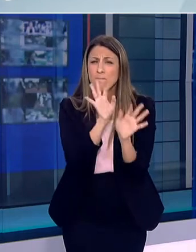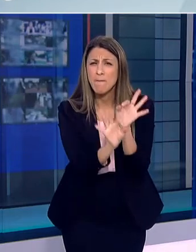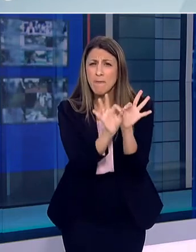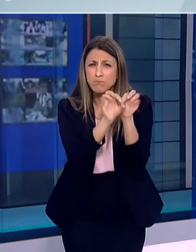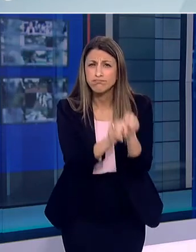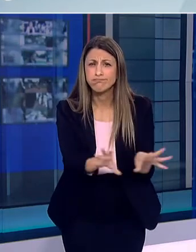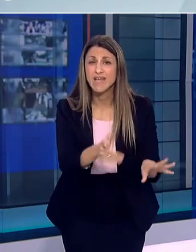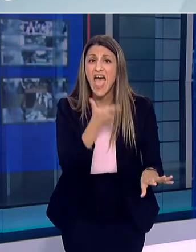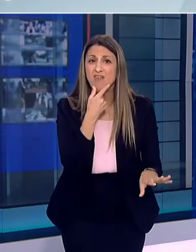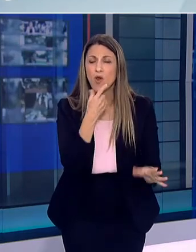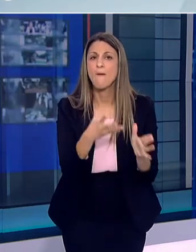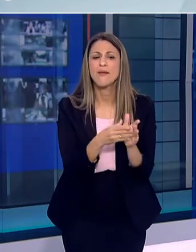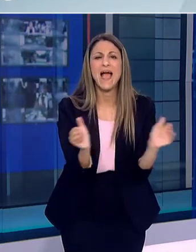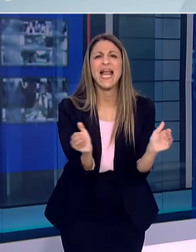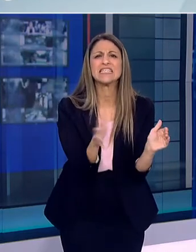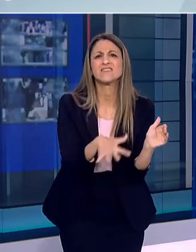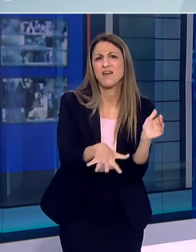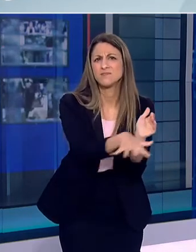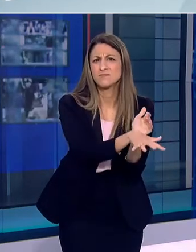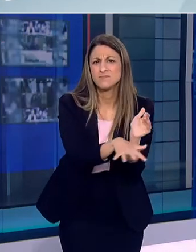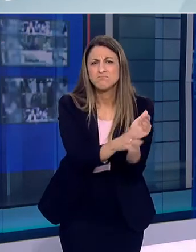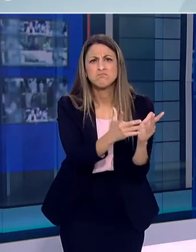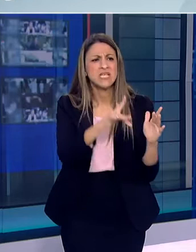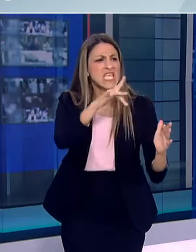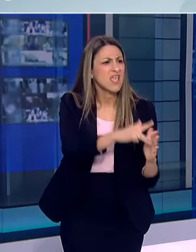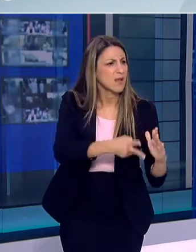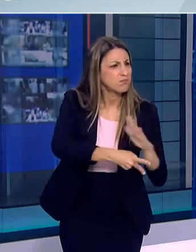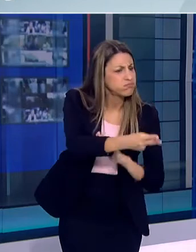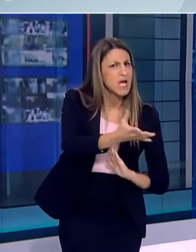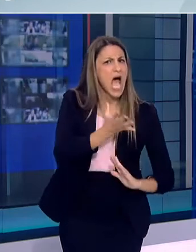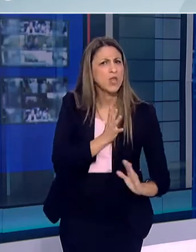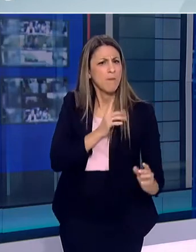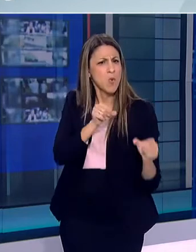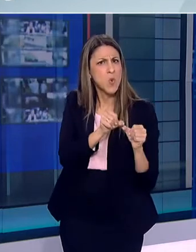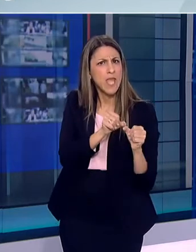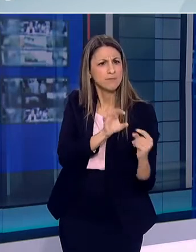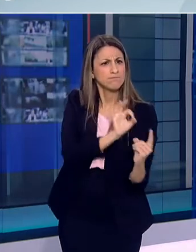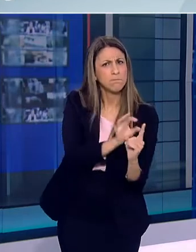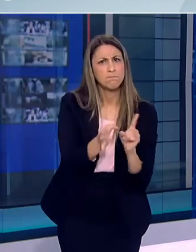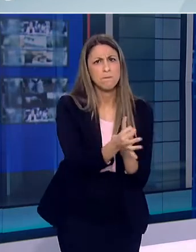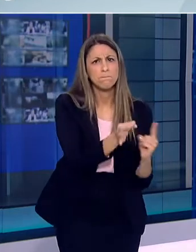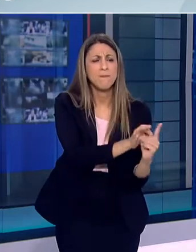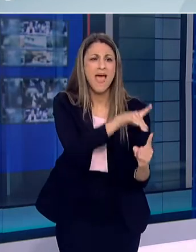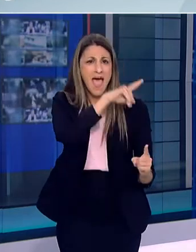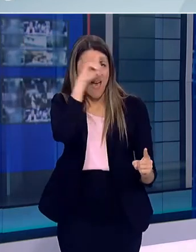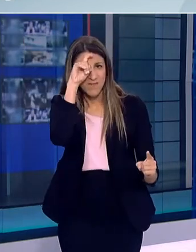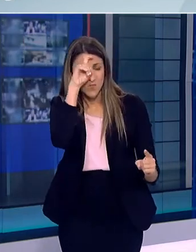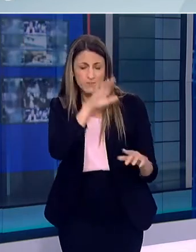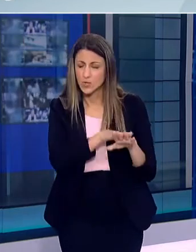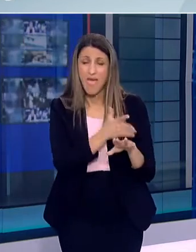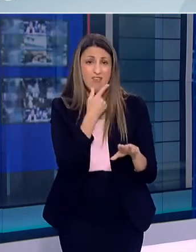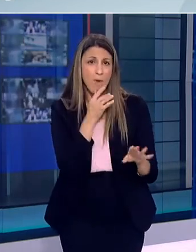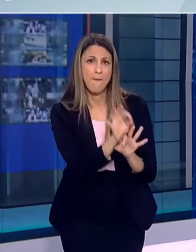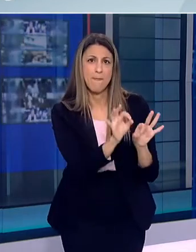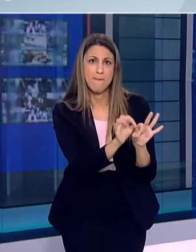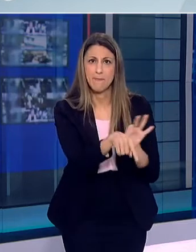ιού. Δηλαδή κλειστούς χώρους. Περιοχές που μπορεί να οδηγήσουν σε πολλαπλές επαφές με συνανθρώπους μας και ανθρώπους βέβαια που μπορεί να είναι φορείς του